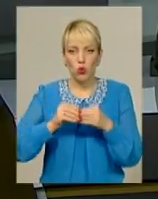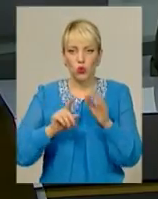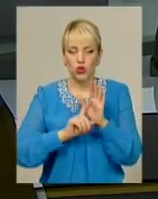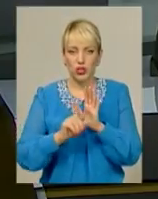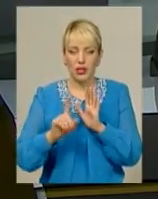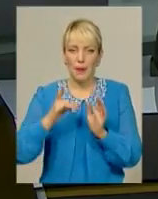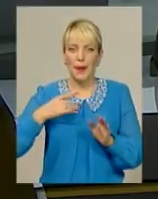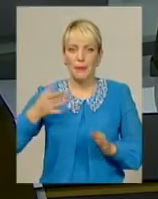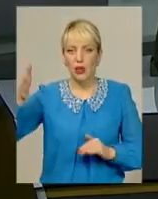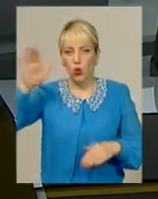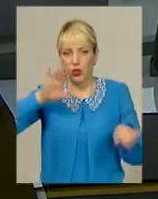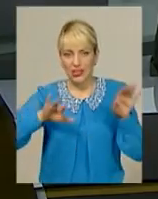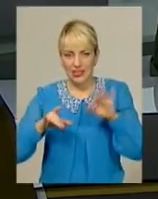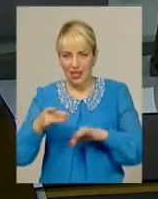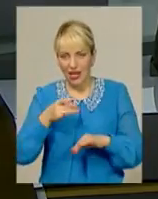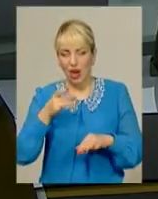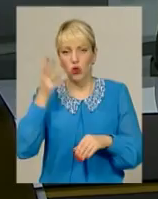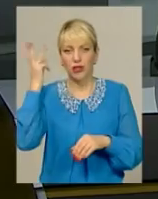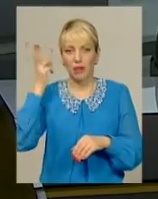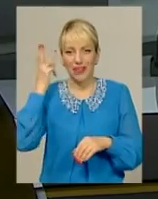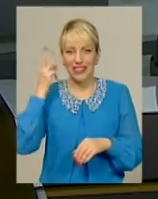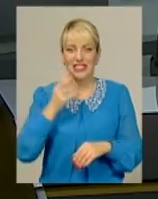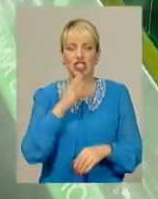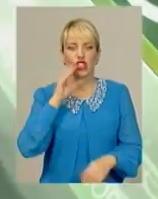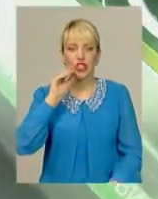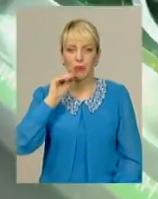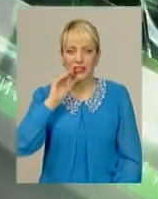району і курсуватиме через Шепетівку та Ізяслав.